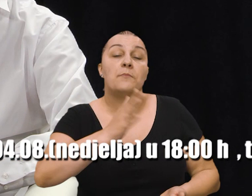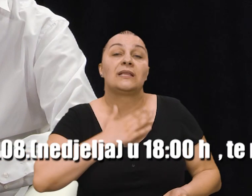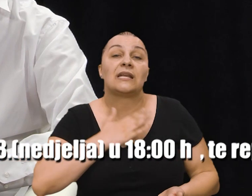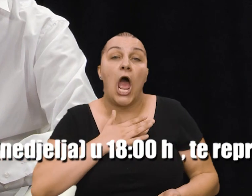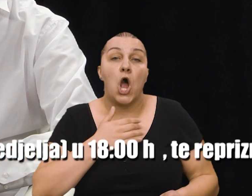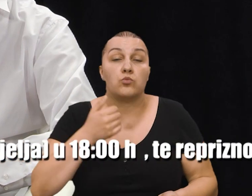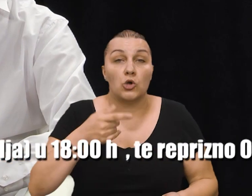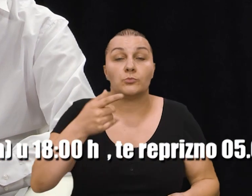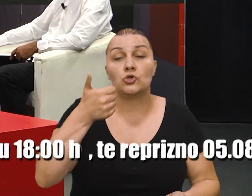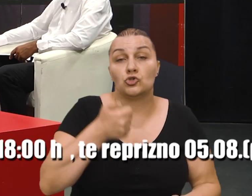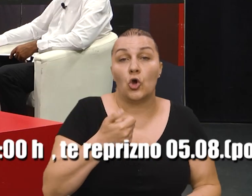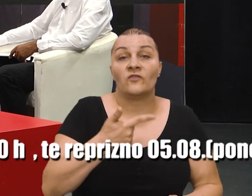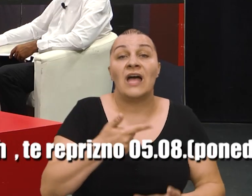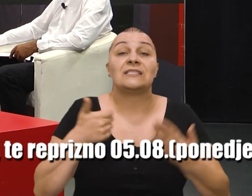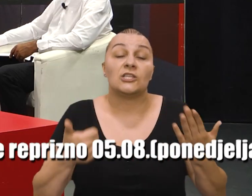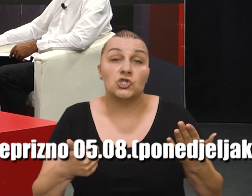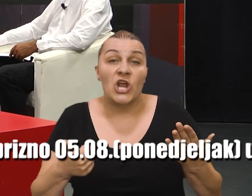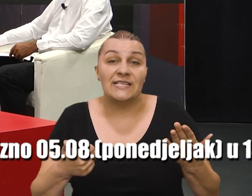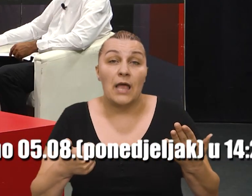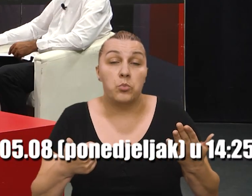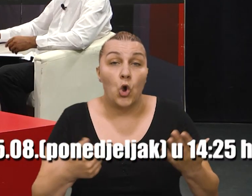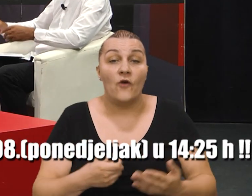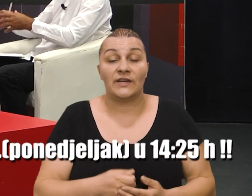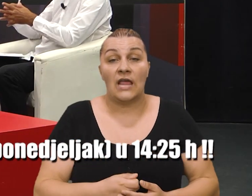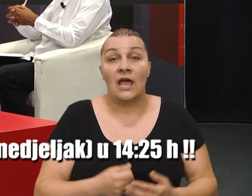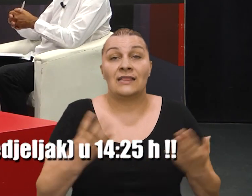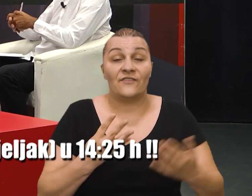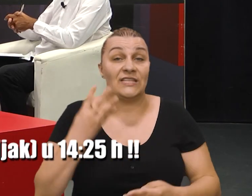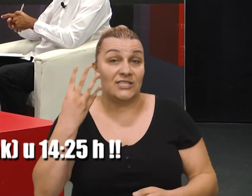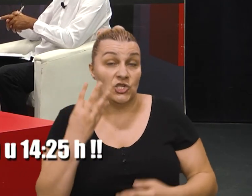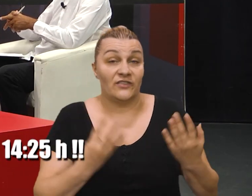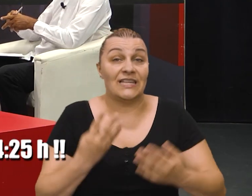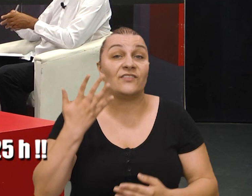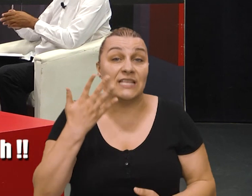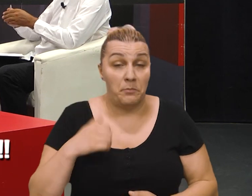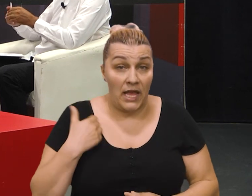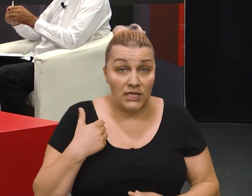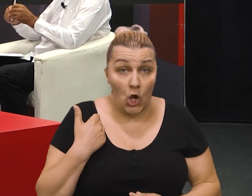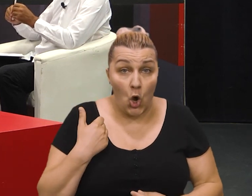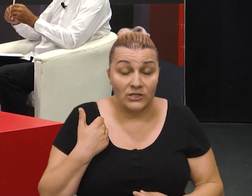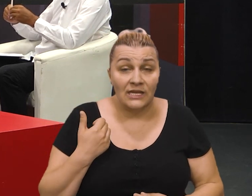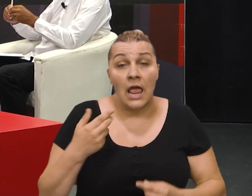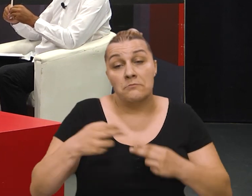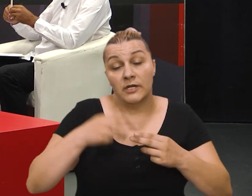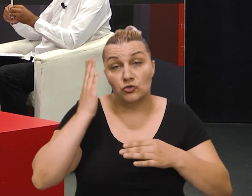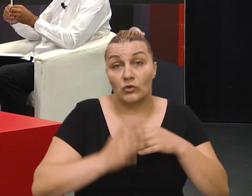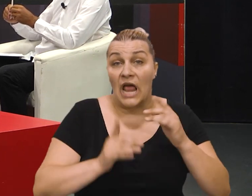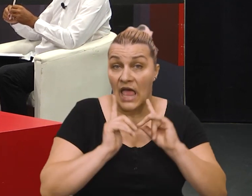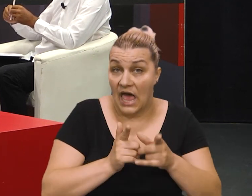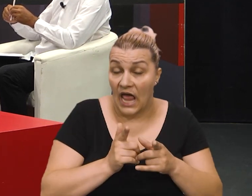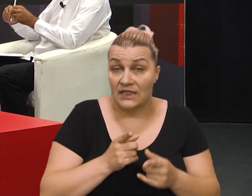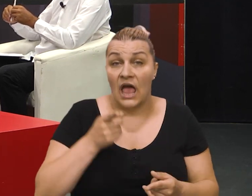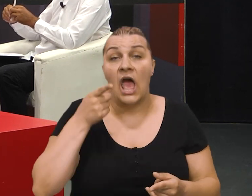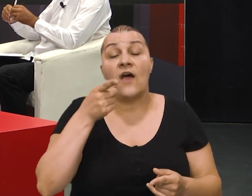vama dragu postojbu a to je 126. domovarska pukovnja 94. i 95. pri kraju